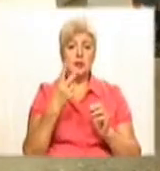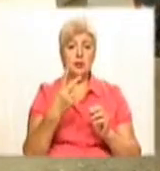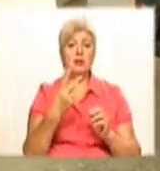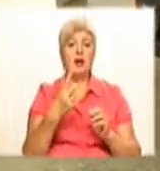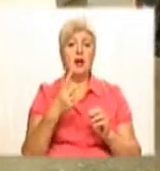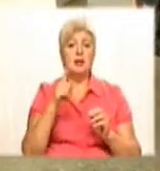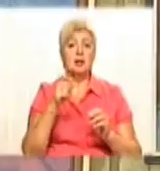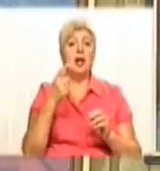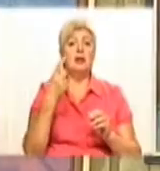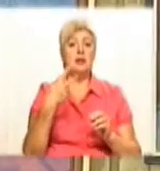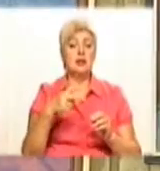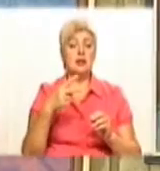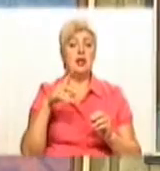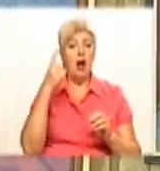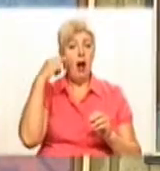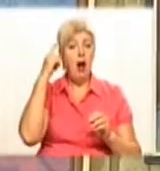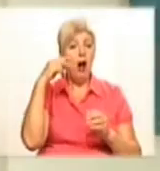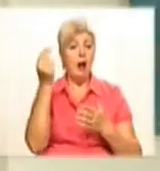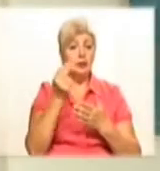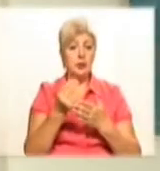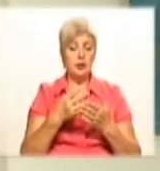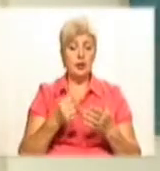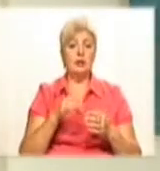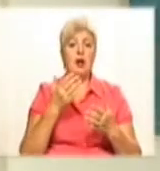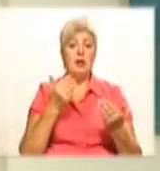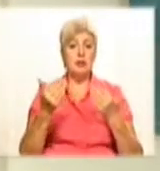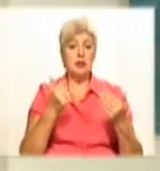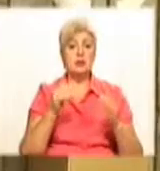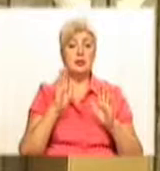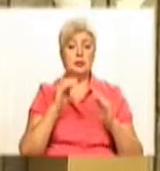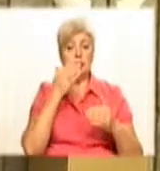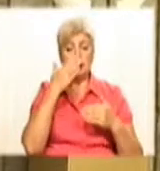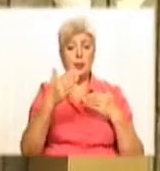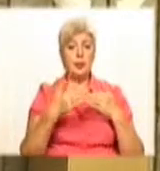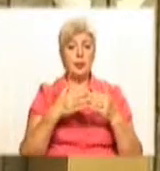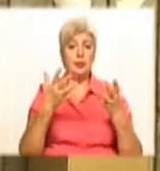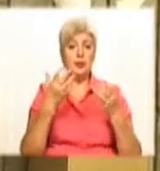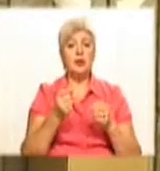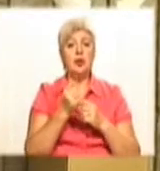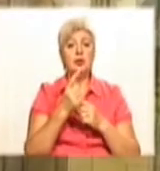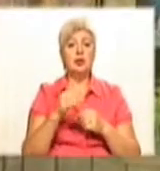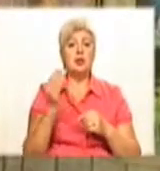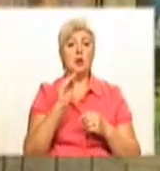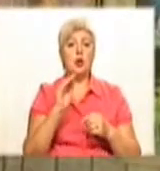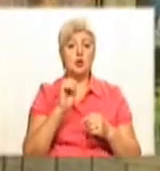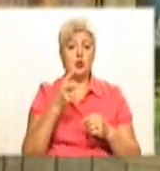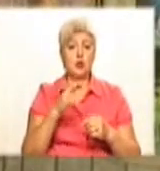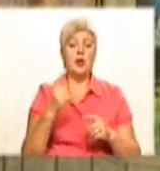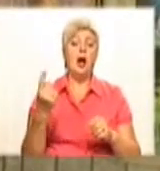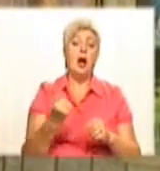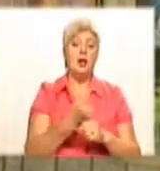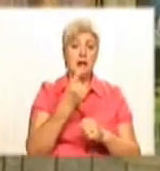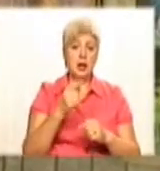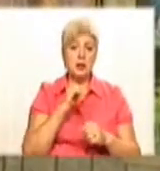авторів. Підведення підсумків роботи виставки відбудеться напередодні Дня художника 11 жовтня. Раз в рік,